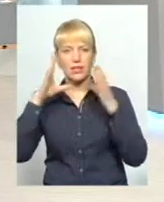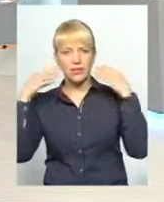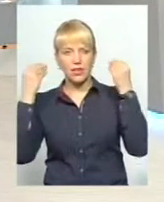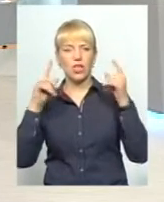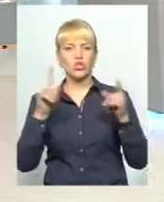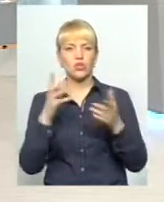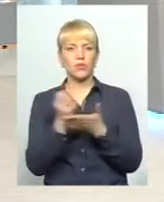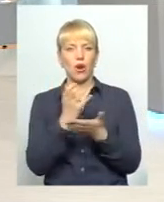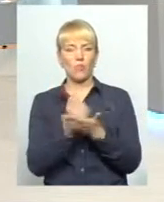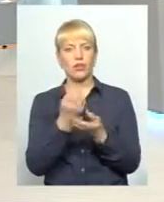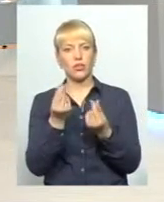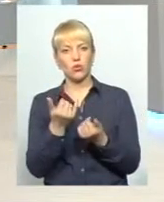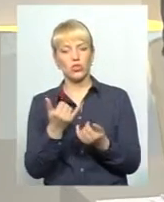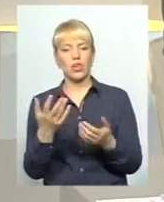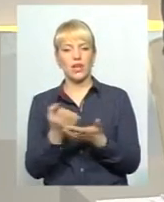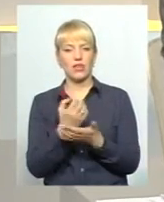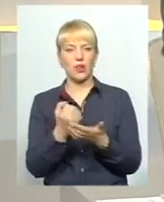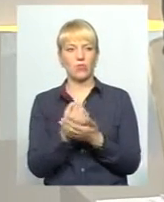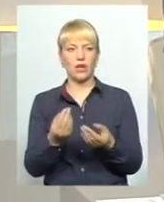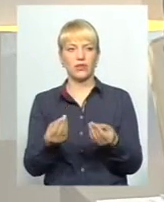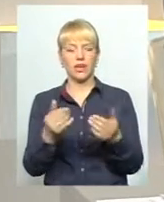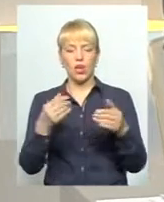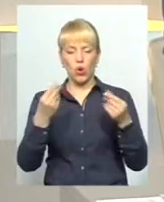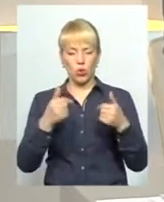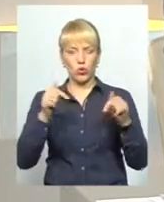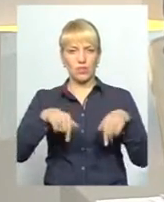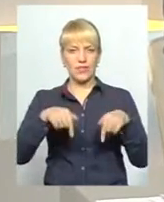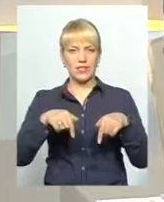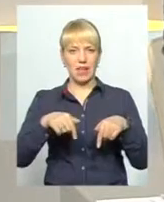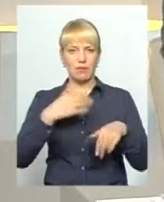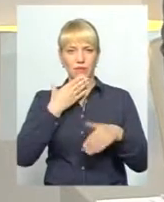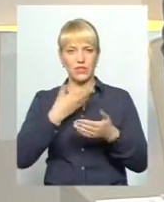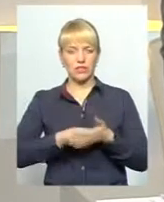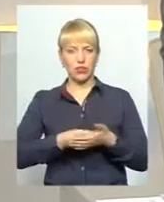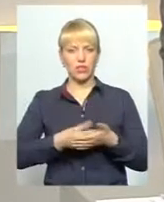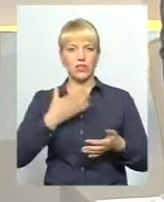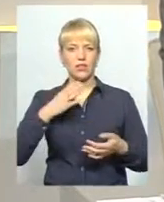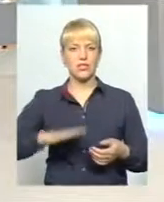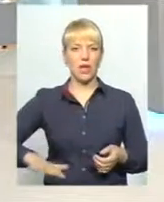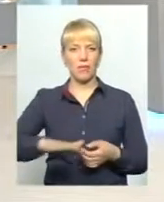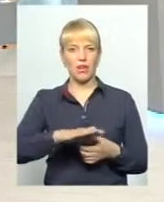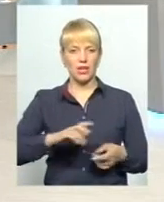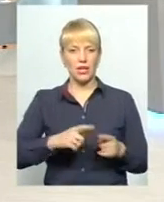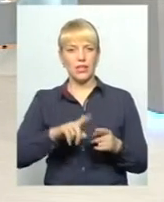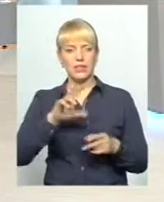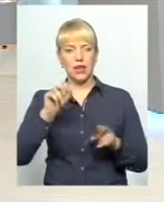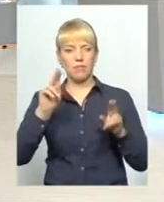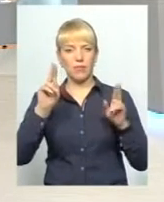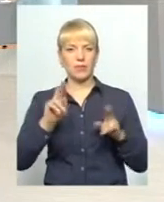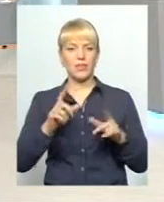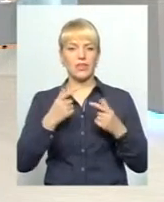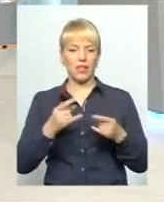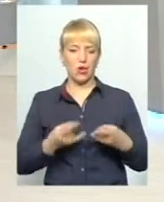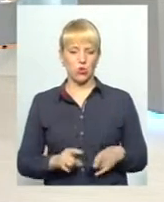аби заробляти гроші, а заробляти гроші в себе, на своїй землі, за принципом, де народився, там і